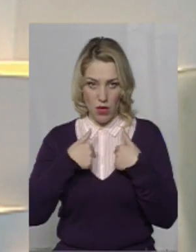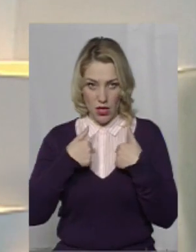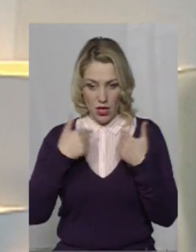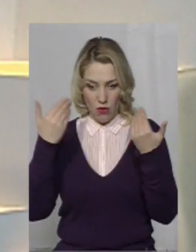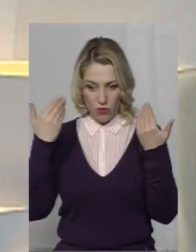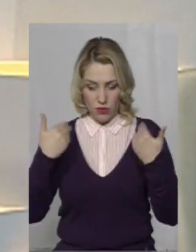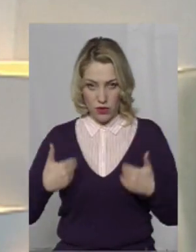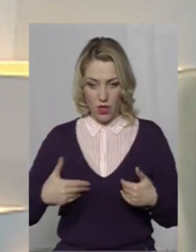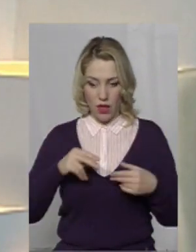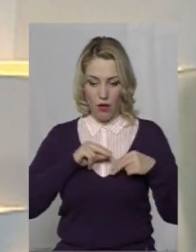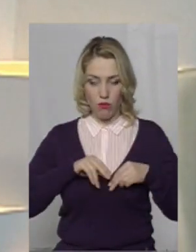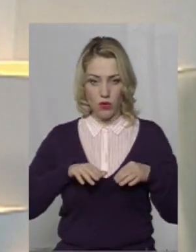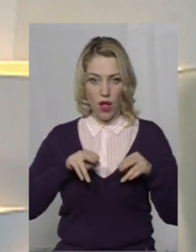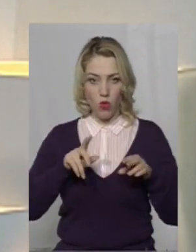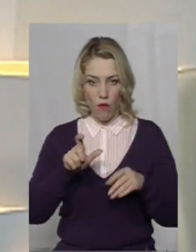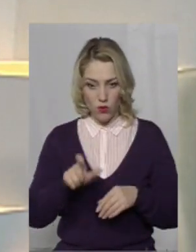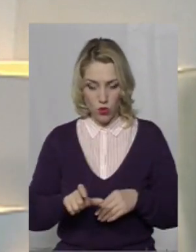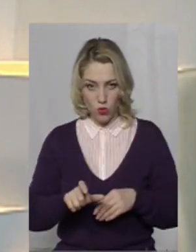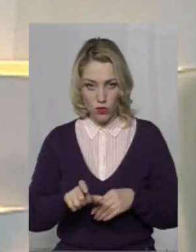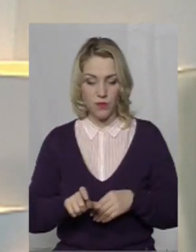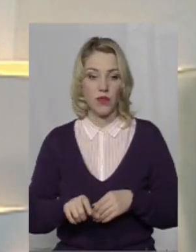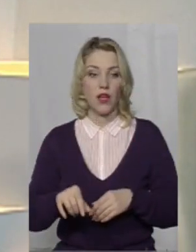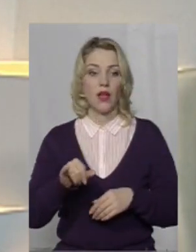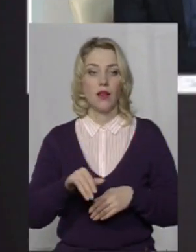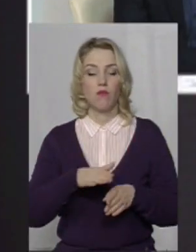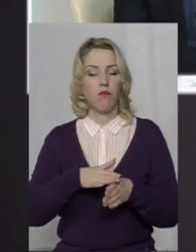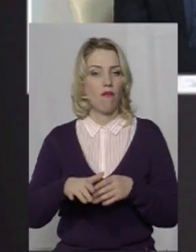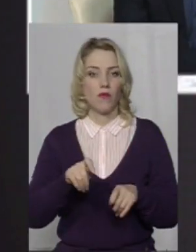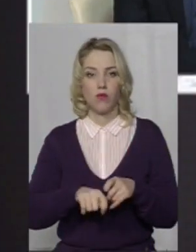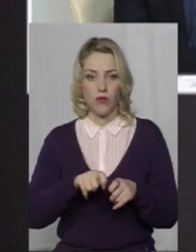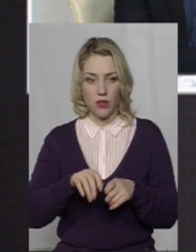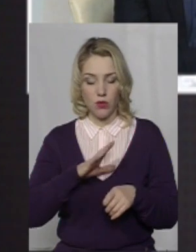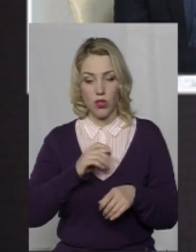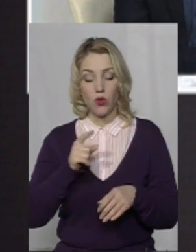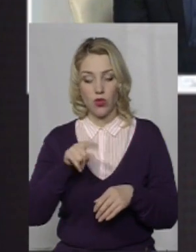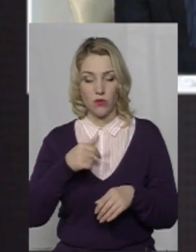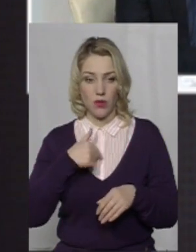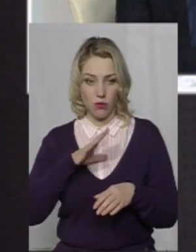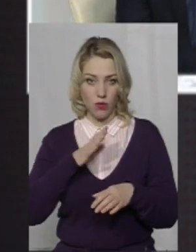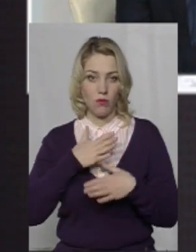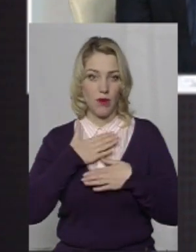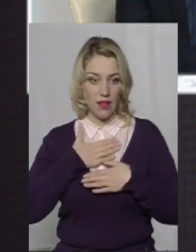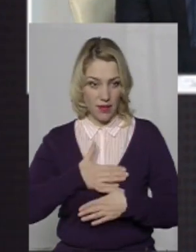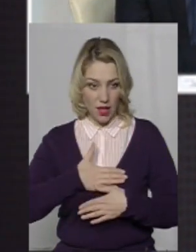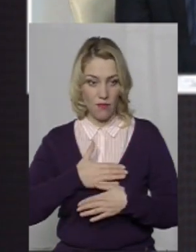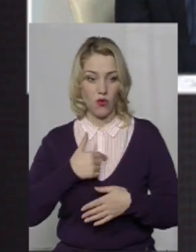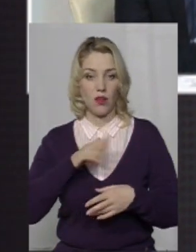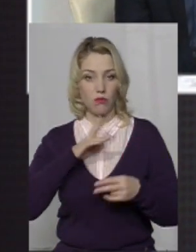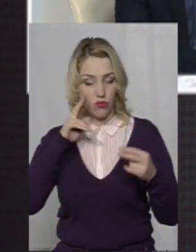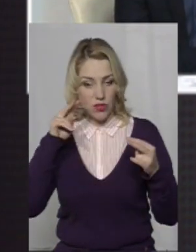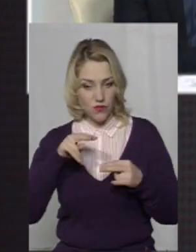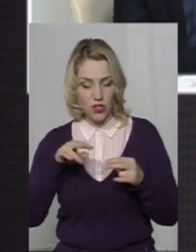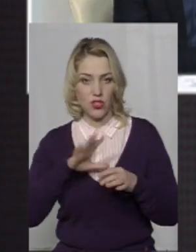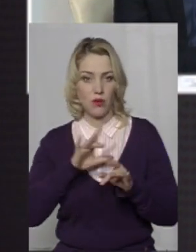по мені, як по посадовцю, провели повну перевірку. І, до речі, мені було дуже приємно. Я давав свідчення,